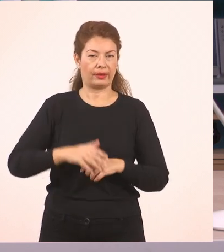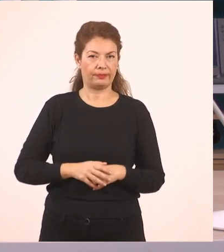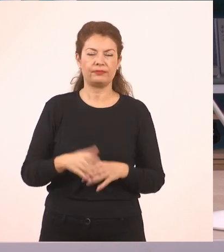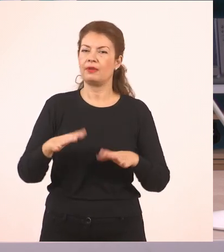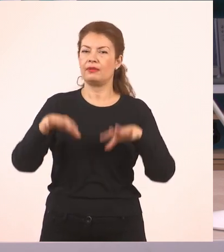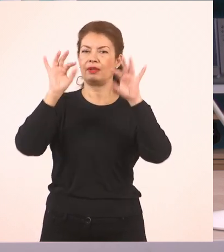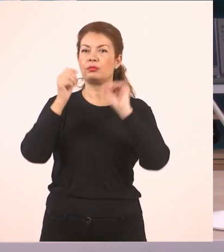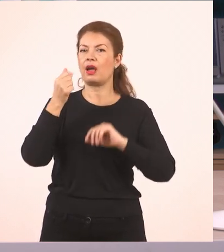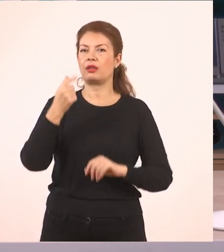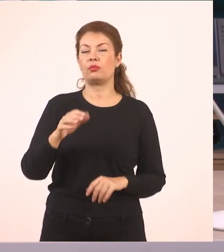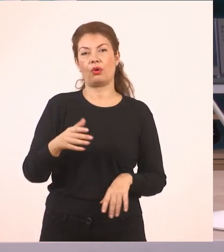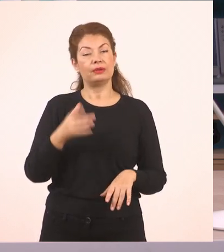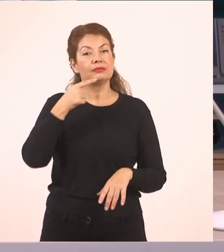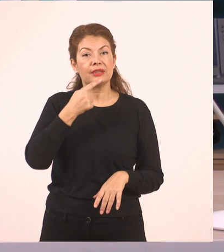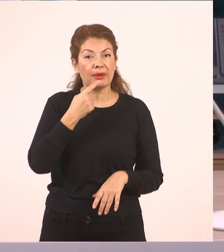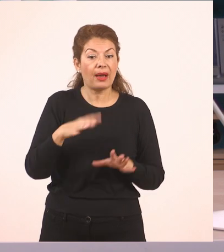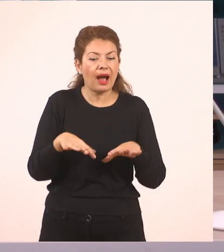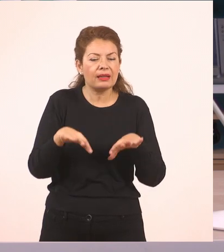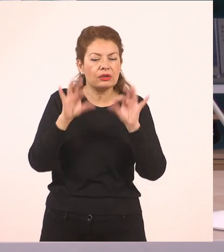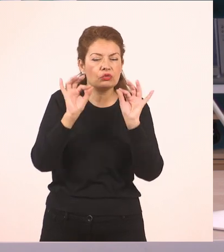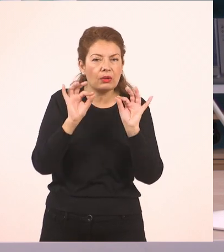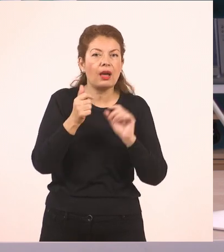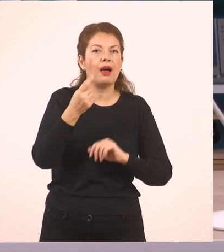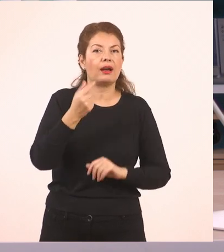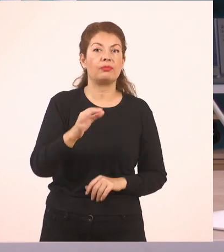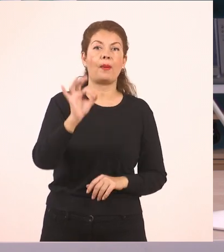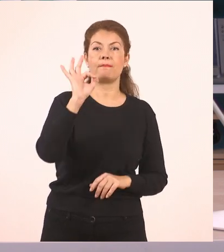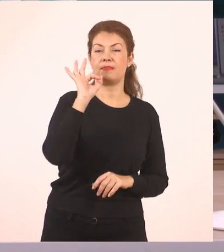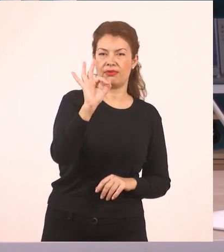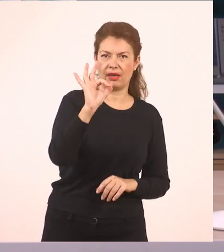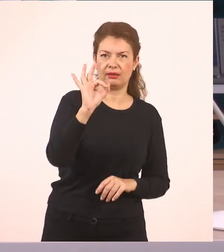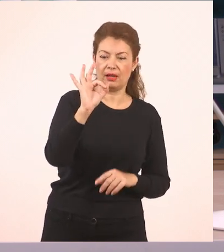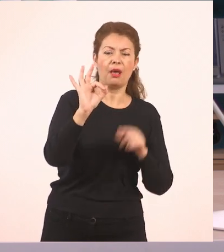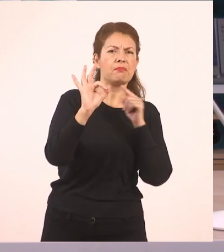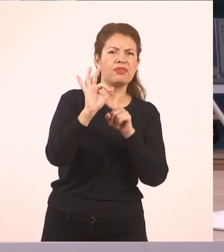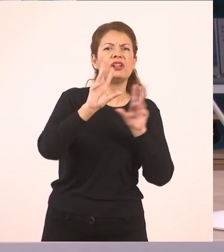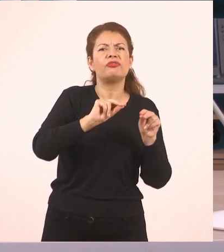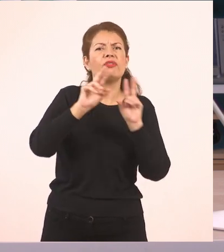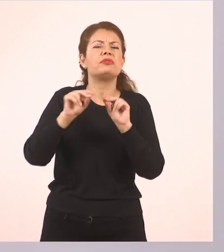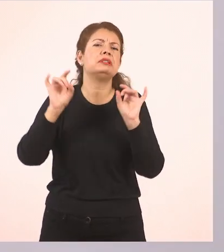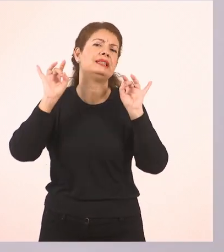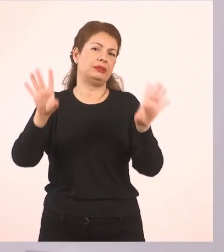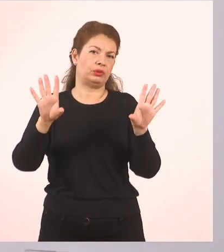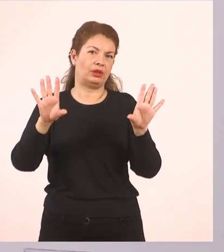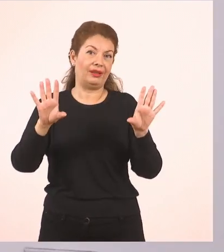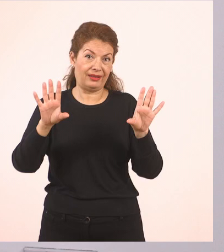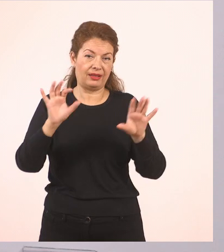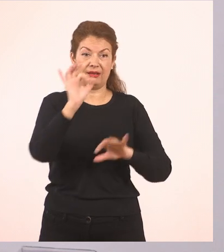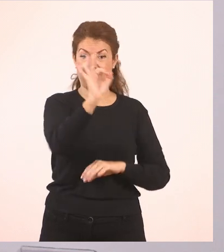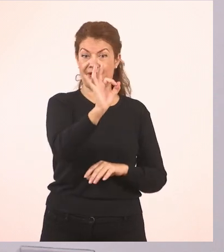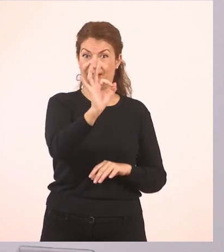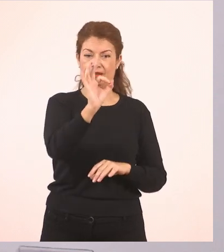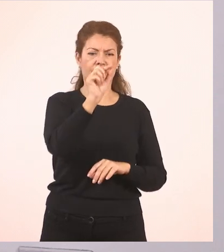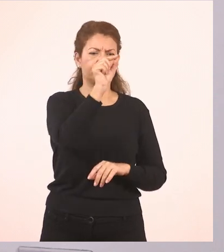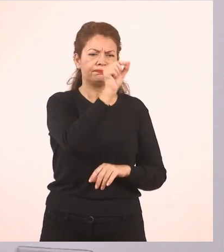Όταν δεν έχω τίποτα στα χέρια μου, έχω τον αριθμό 0, δηλαδή ένα ολοστρόγγυλο κουλουράκι, που